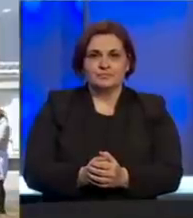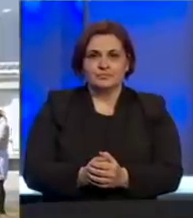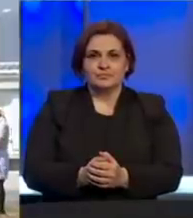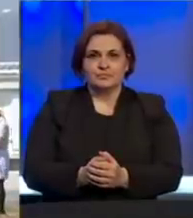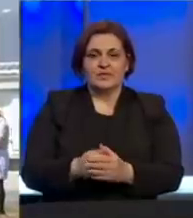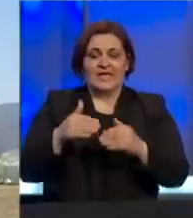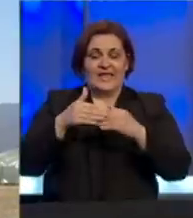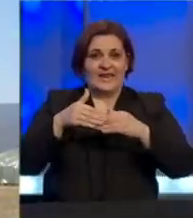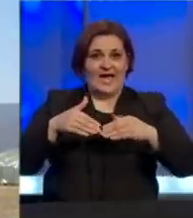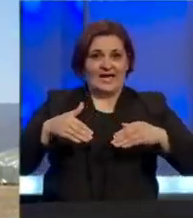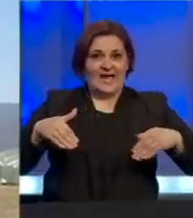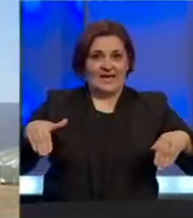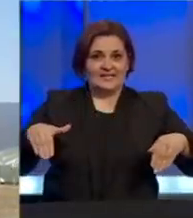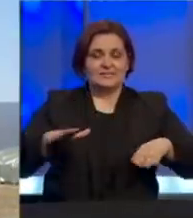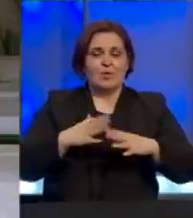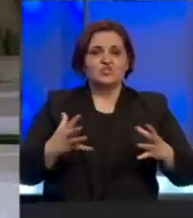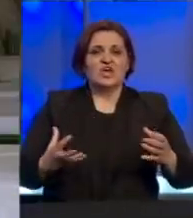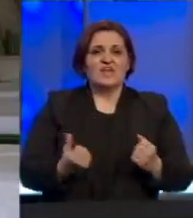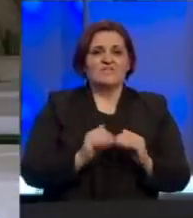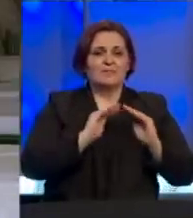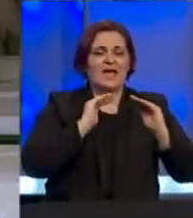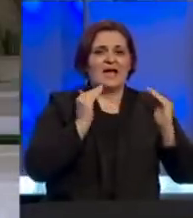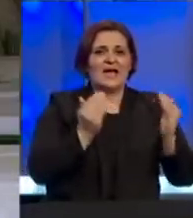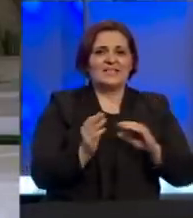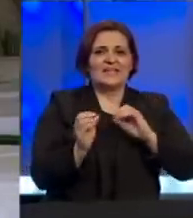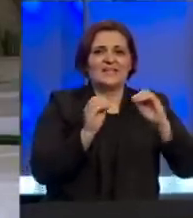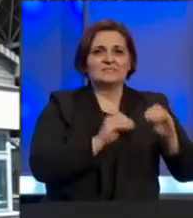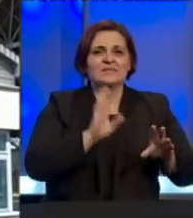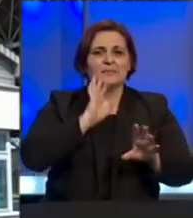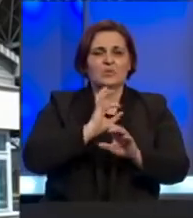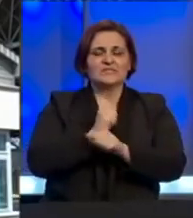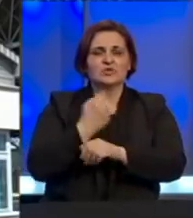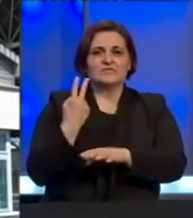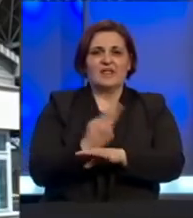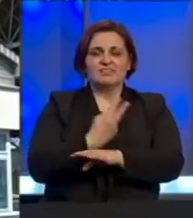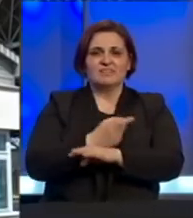Na graničnim prijelazima počelo formiranje karantenskog smještaja za BH državljane.